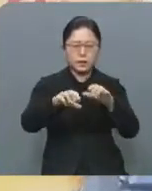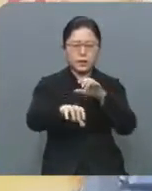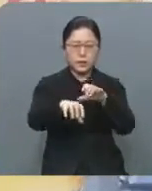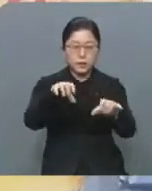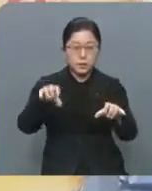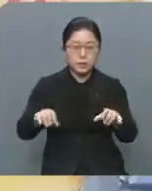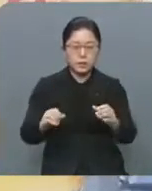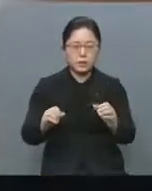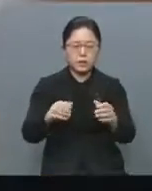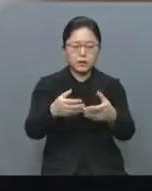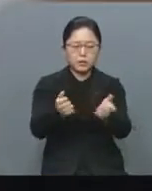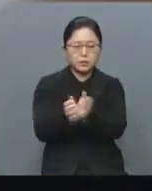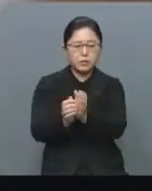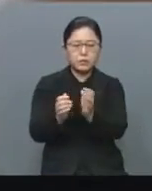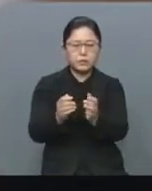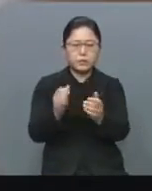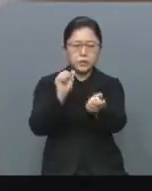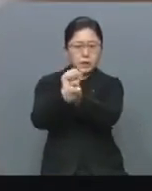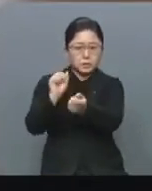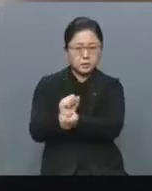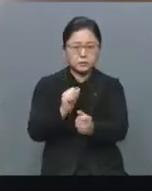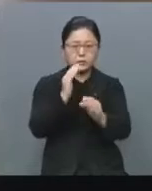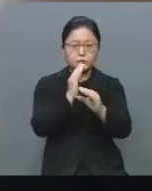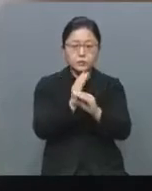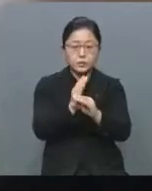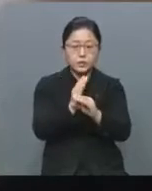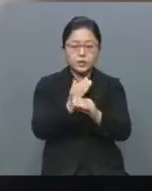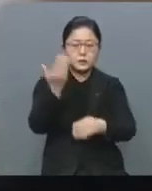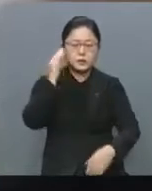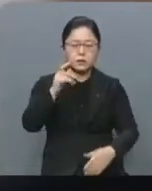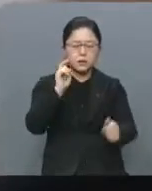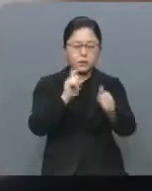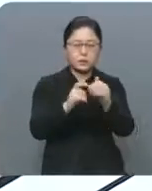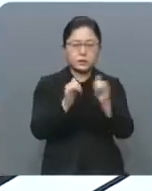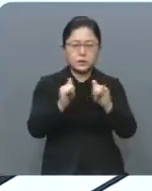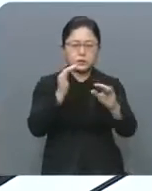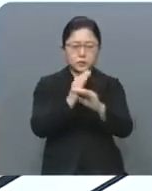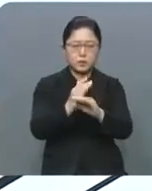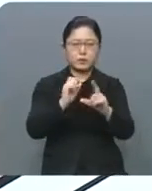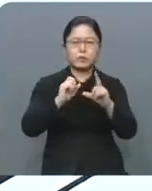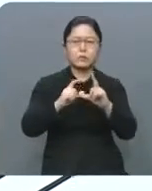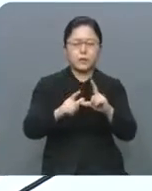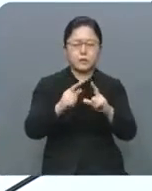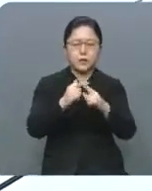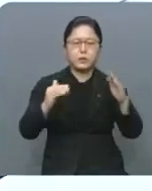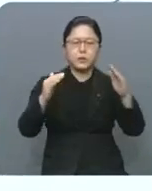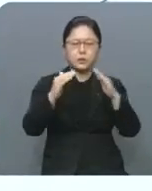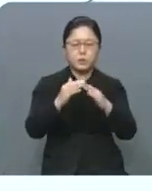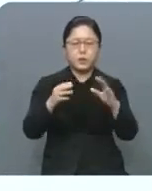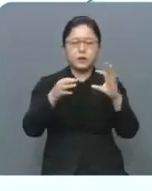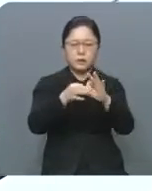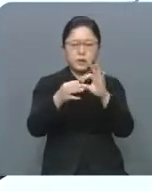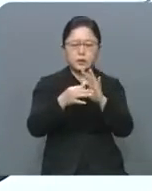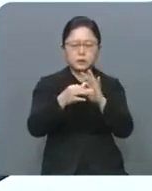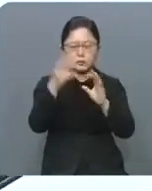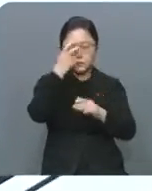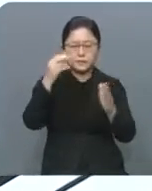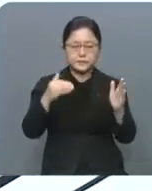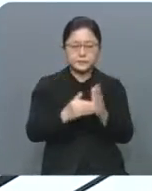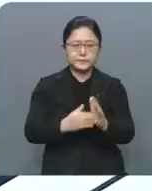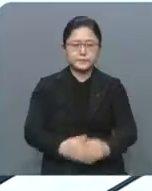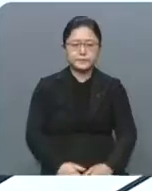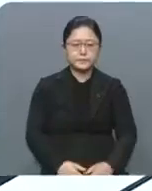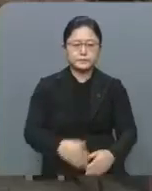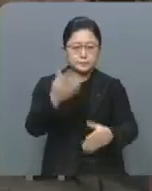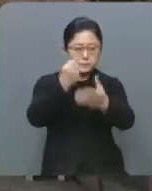경로로 산발적 소수 감염이 잇따르는 가운데 최근 확진자 가운데 상당수가 교회와 관련된 것으로 밝혀졌습니다.